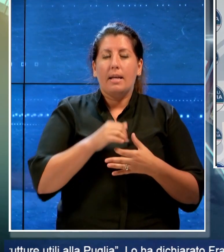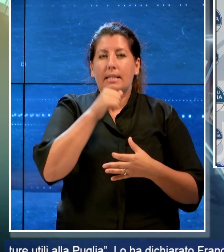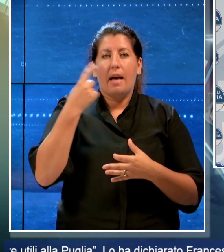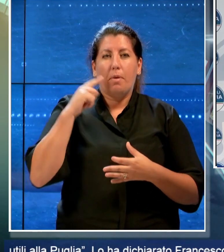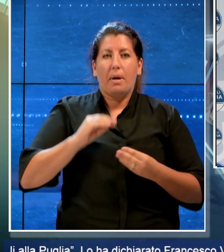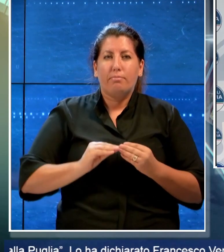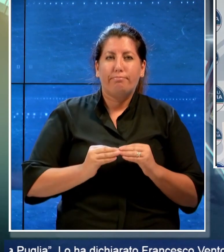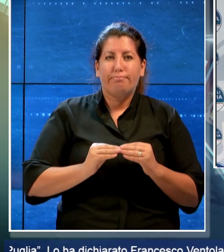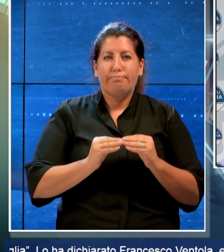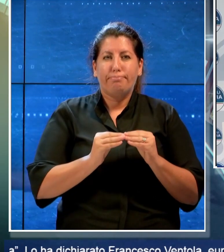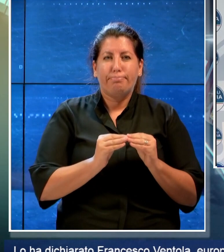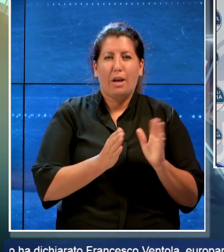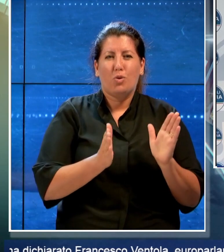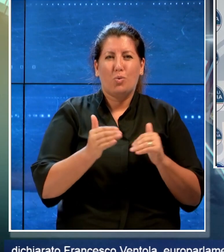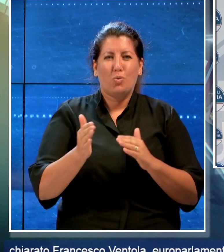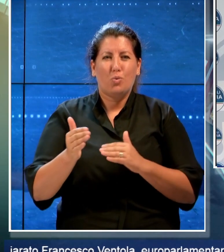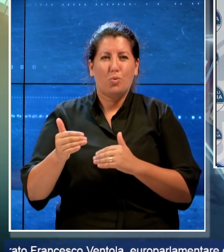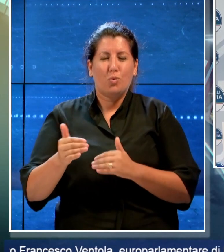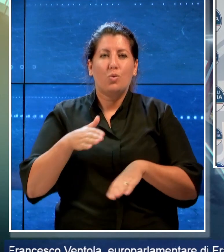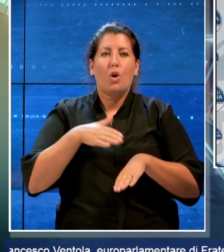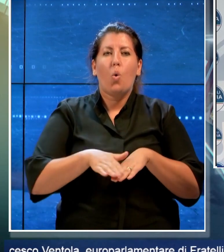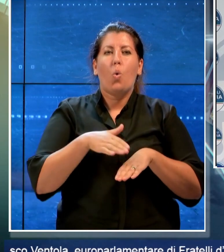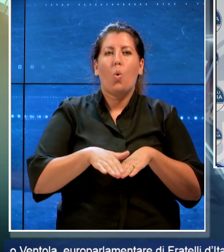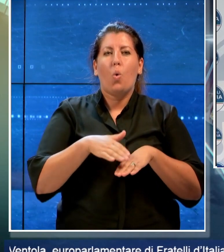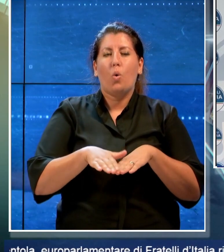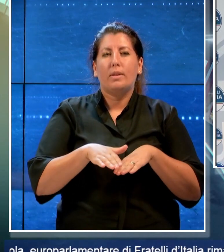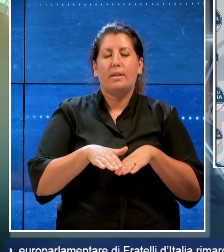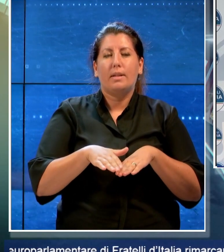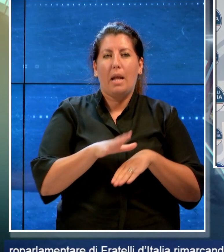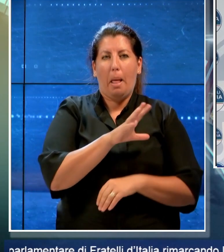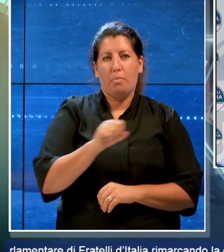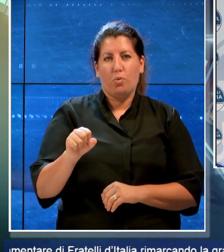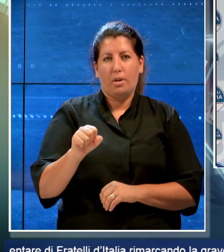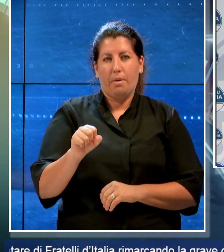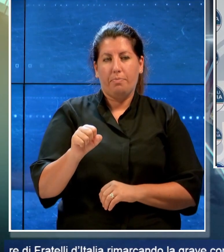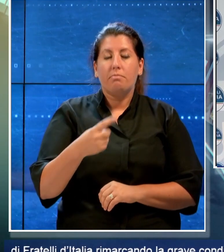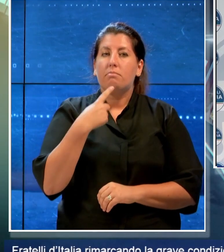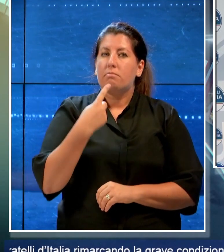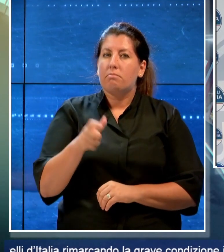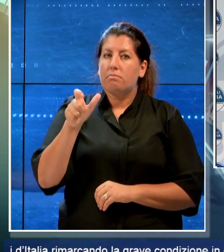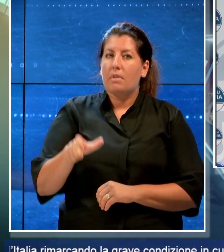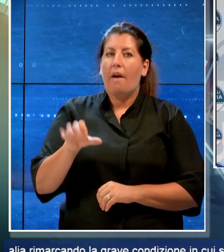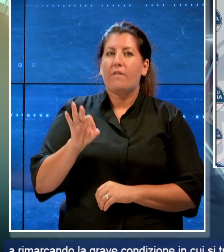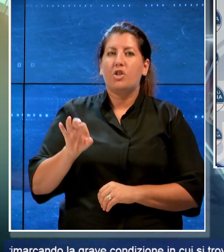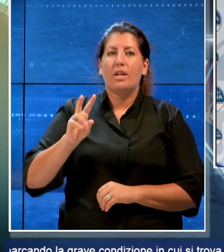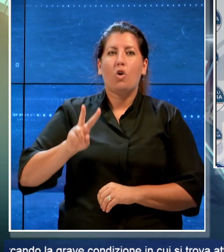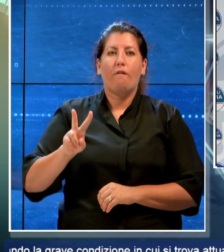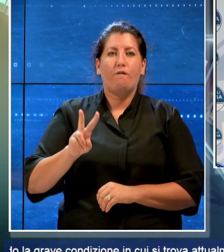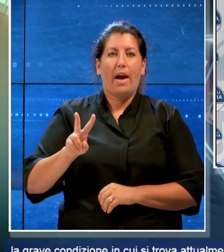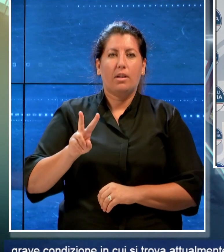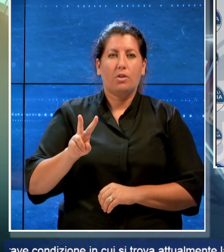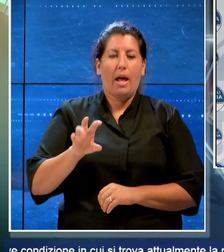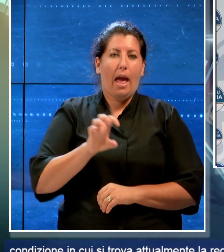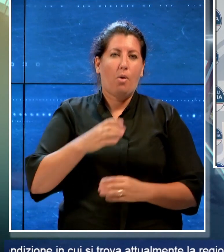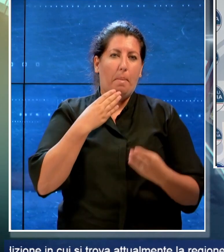importanti infrastrutture utili alla Puglia. Lo ha dichiarato Francesco Ventola, europarlamentare di